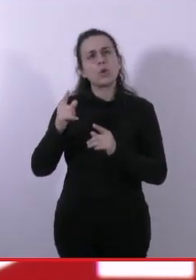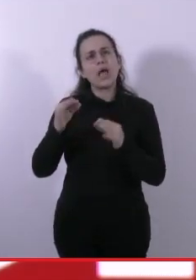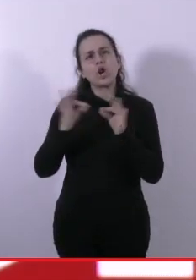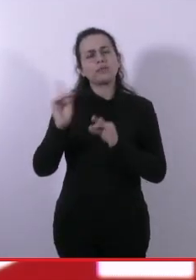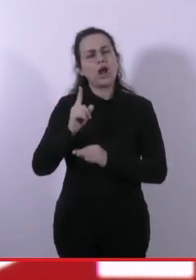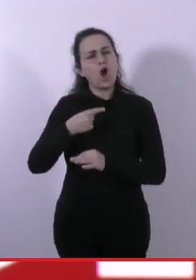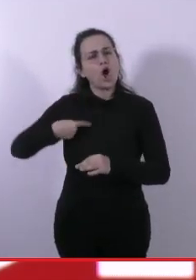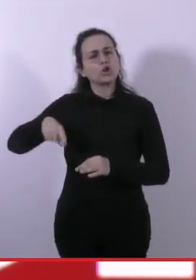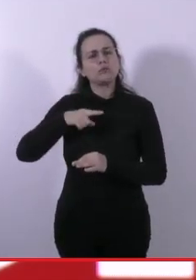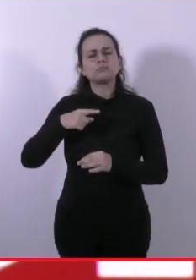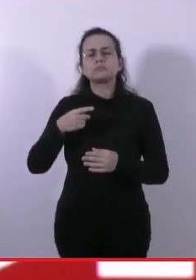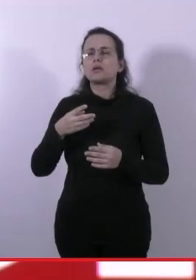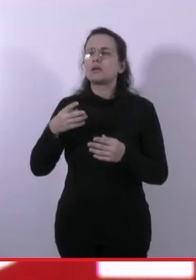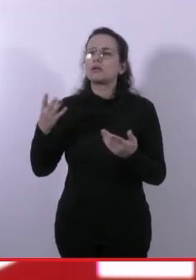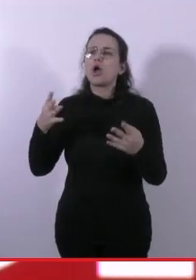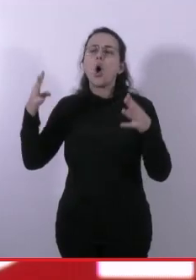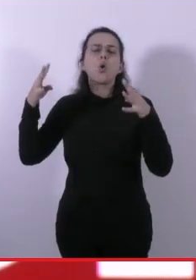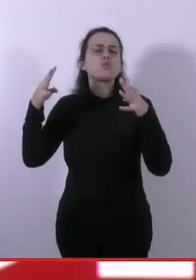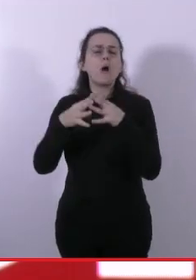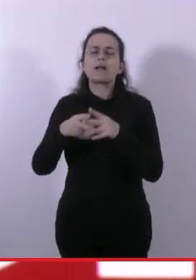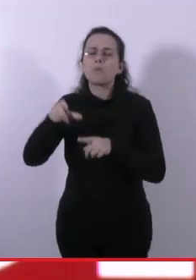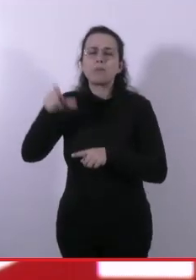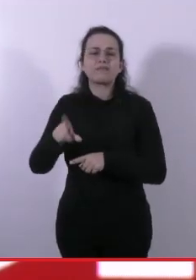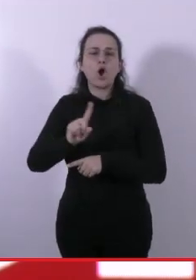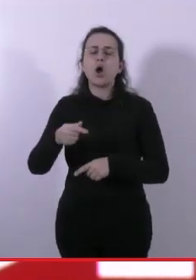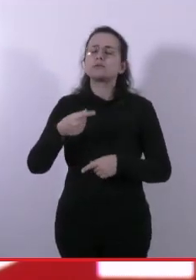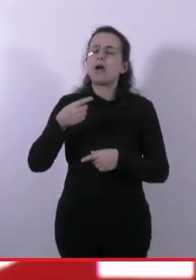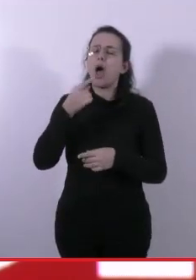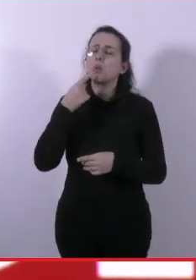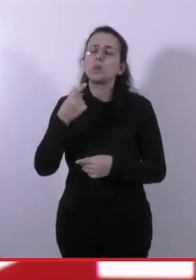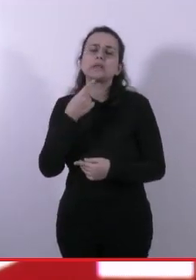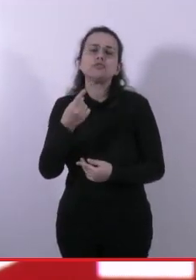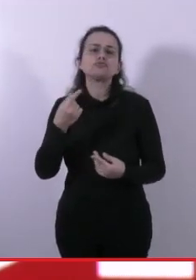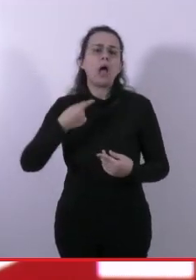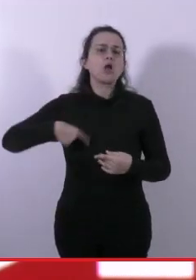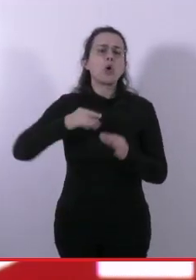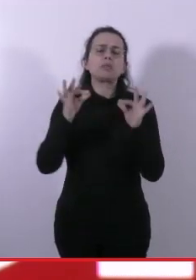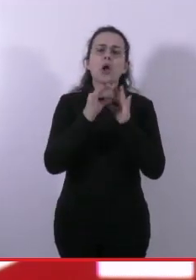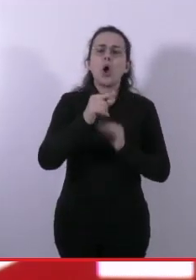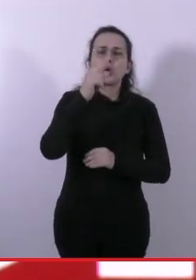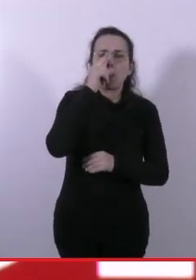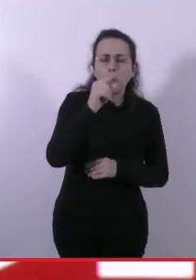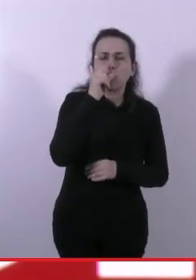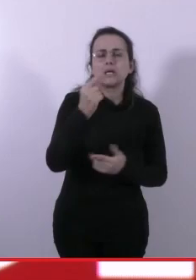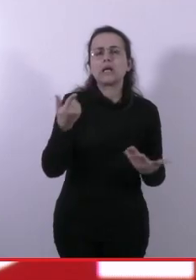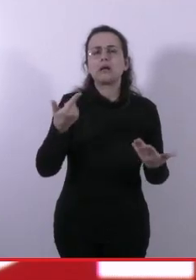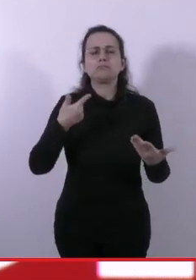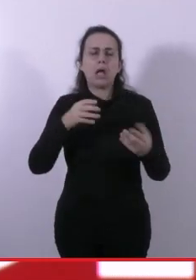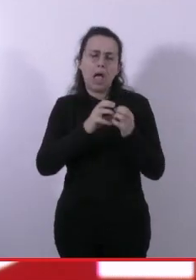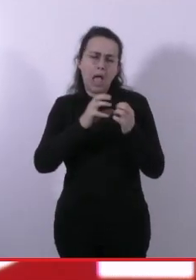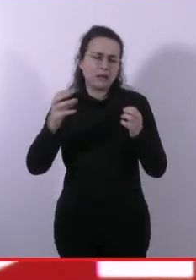no la guerra senza sé senza ma, dicendoci filo-putiniani, cerchio-bottisti, tutte le sue posizioni qui. Io,